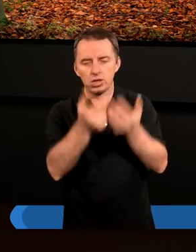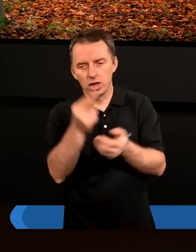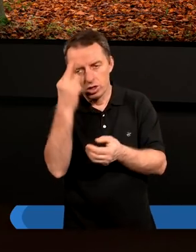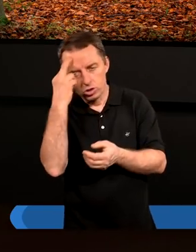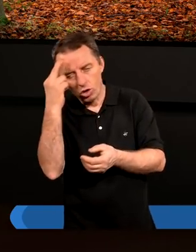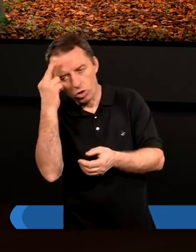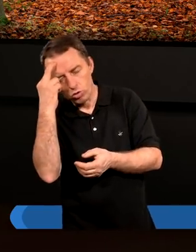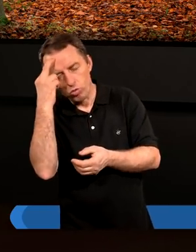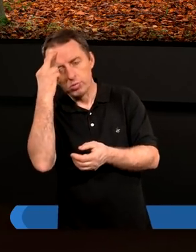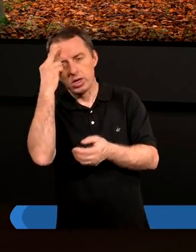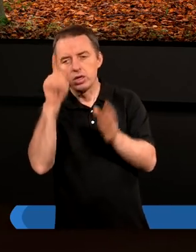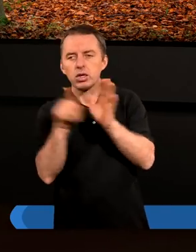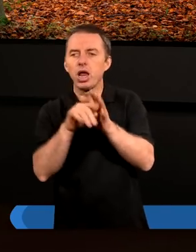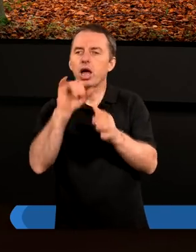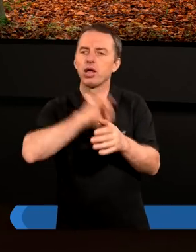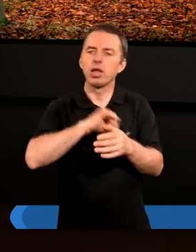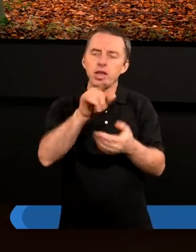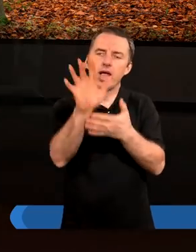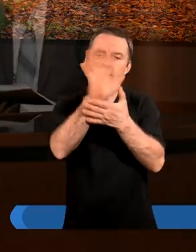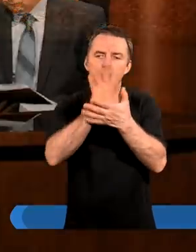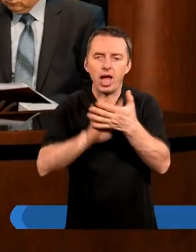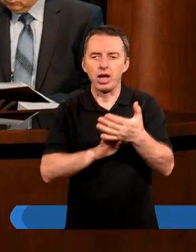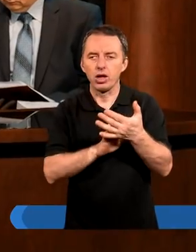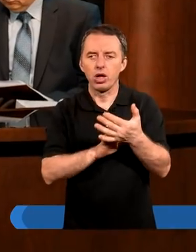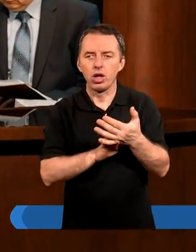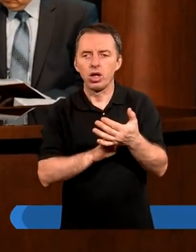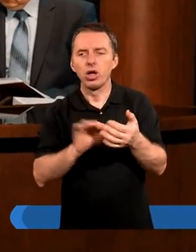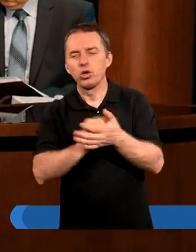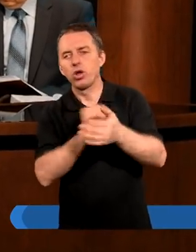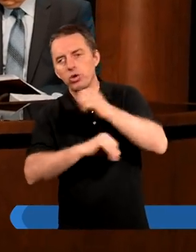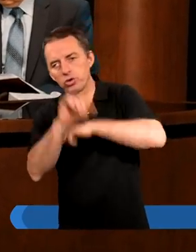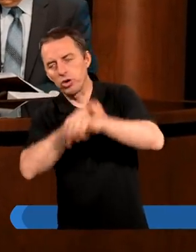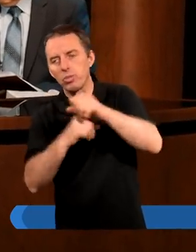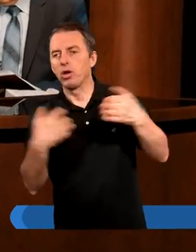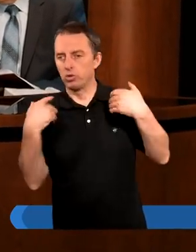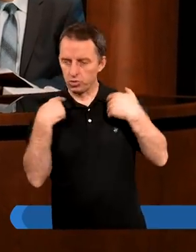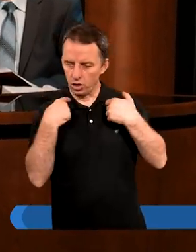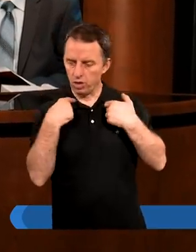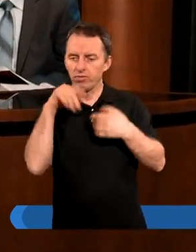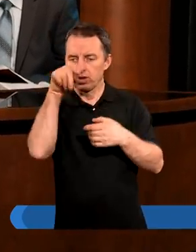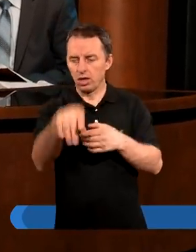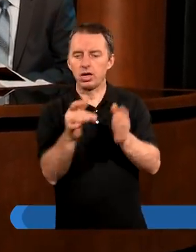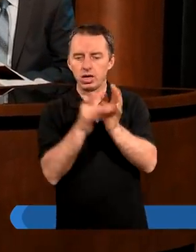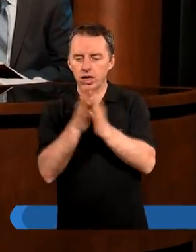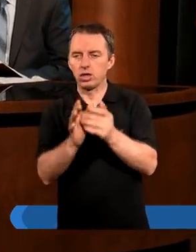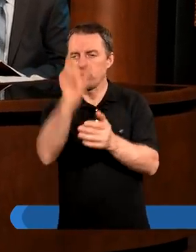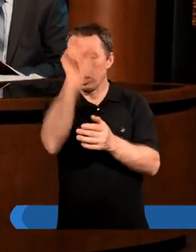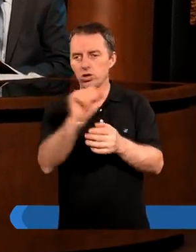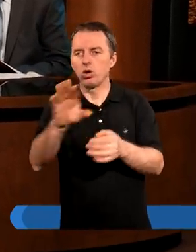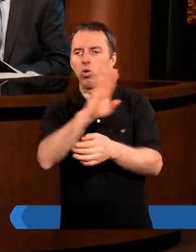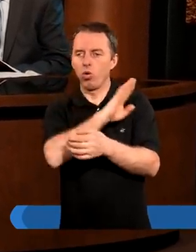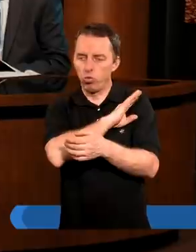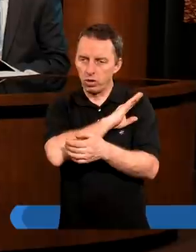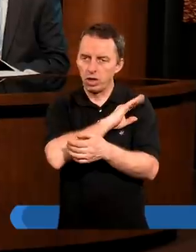zrozumieć dla siebie ten tekst? No bo Rzymianom oni żyli wtedy, gdy Chrystus na krzyżu umierał.